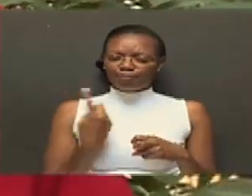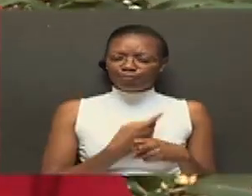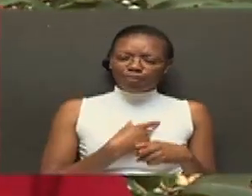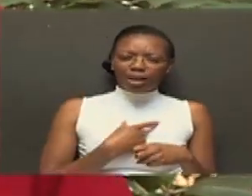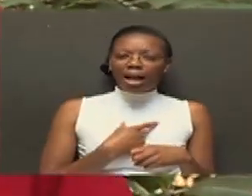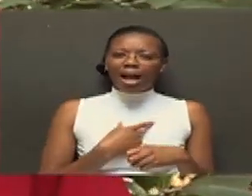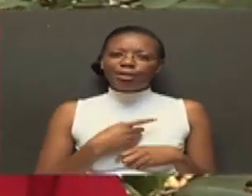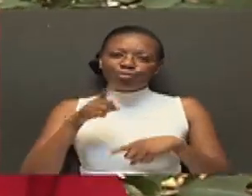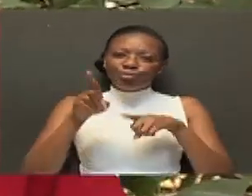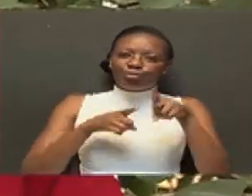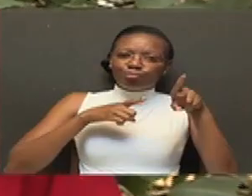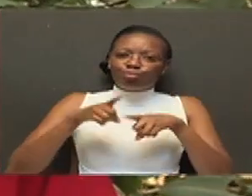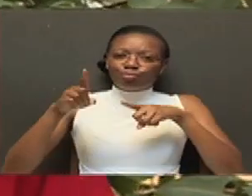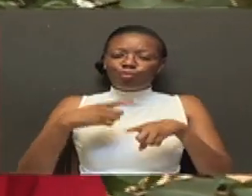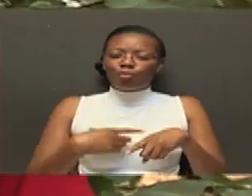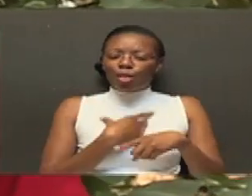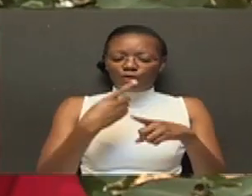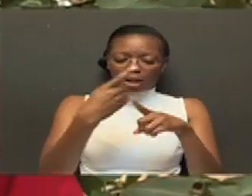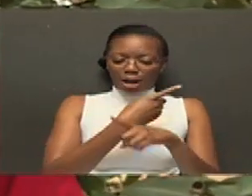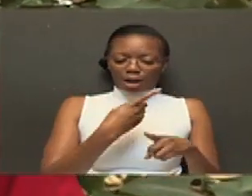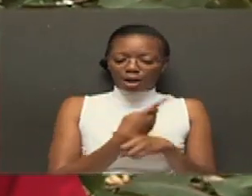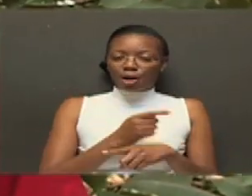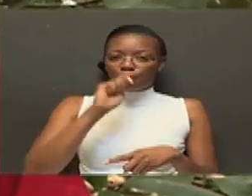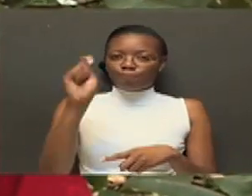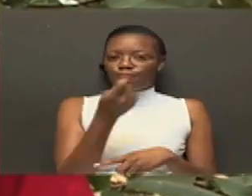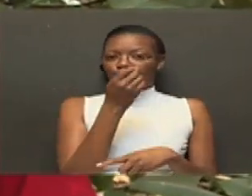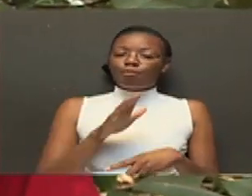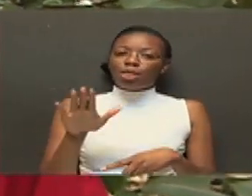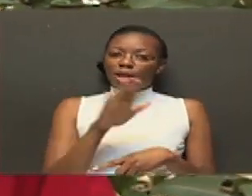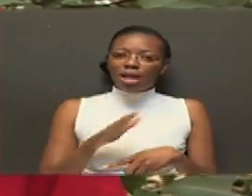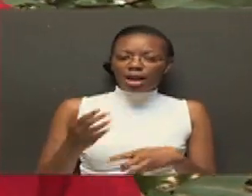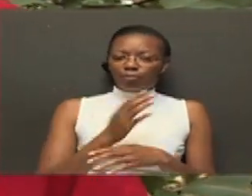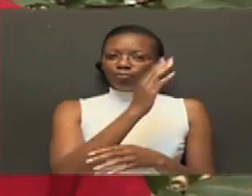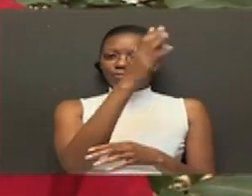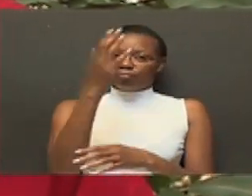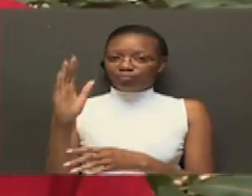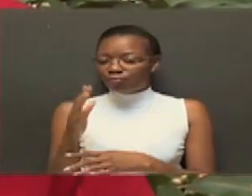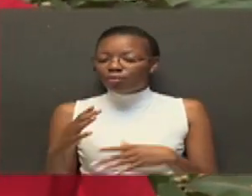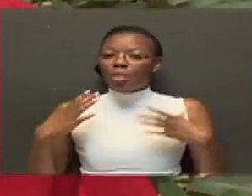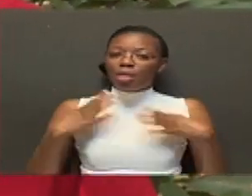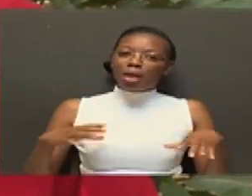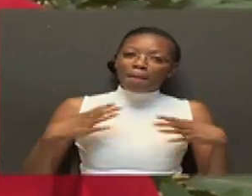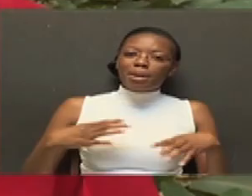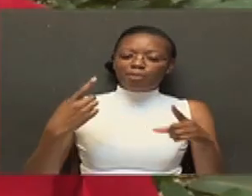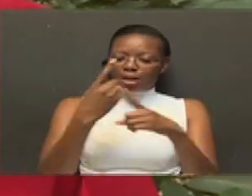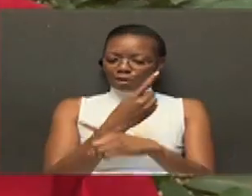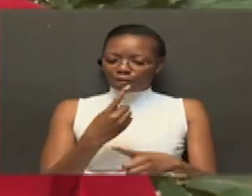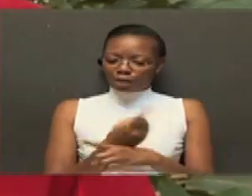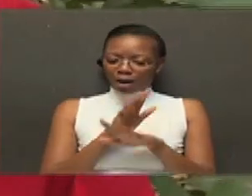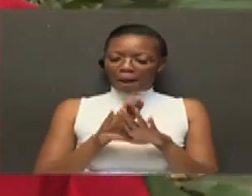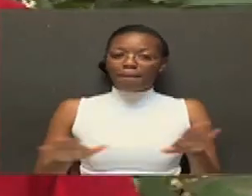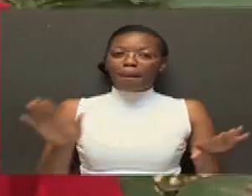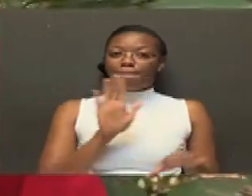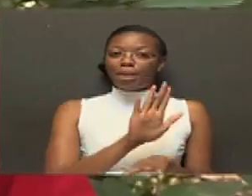Tunatembea kila pahali ya Kenya Tunaenda kwa misitu Tunaenda ata kwa watu binafsi kwa mashamba